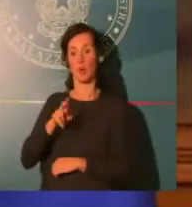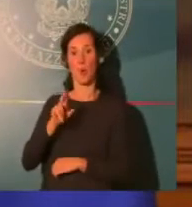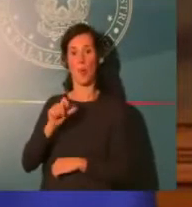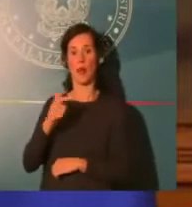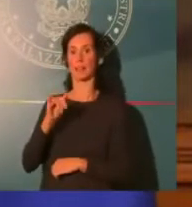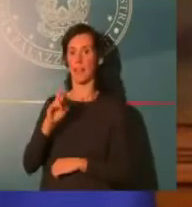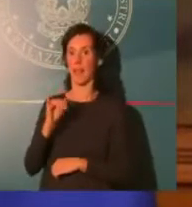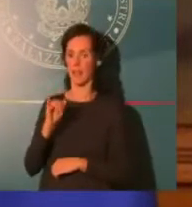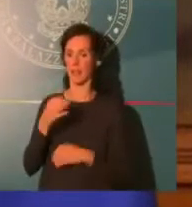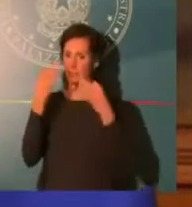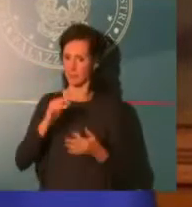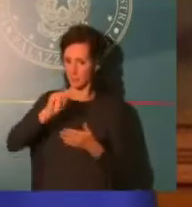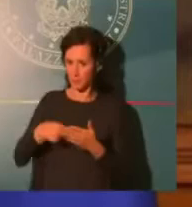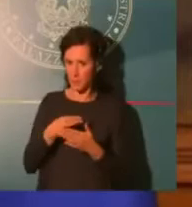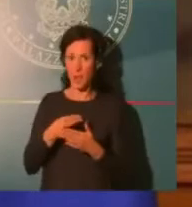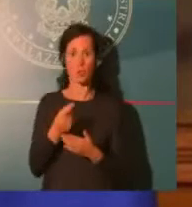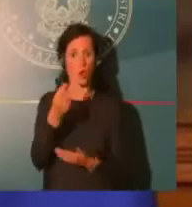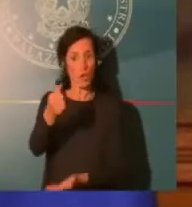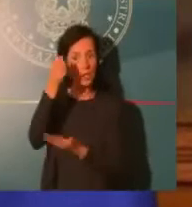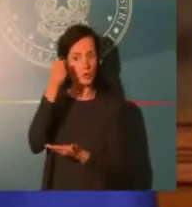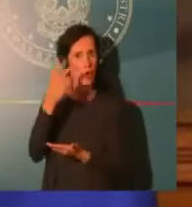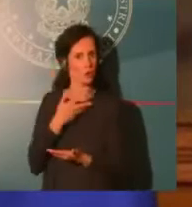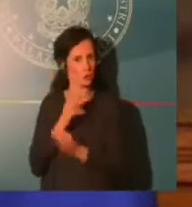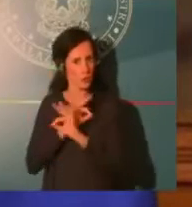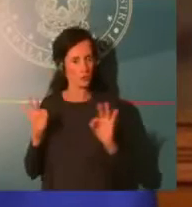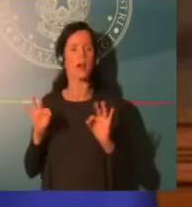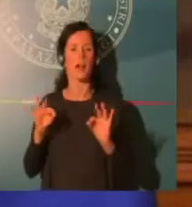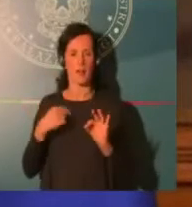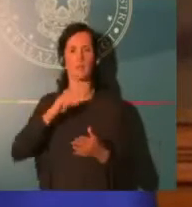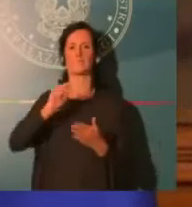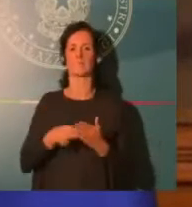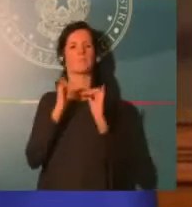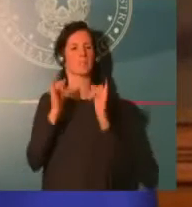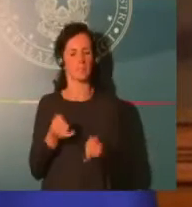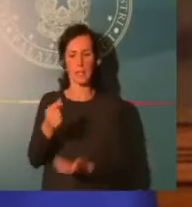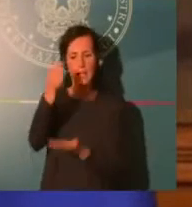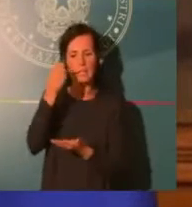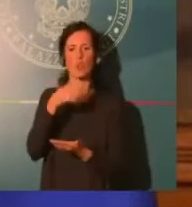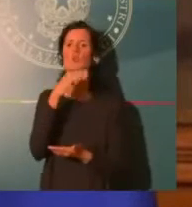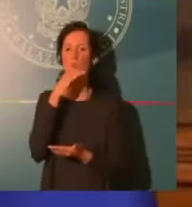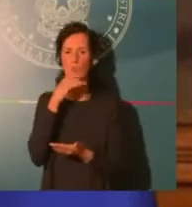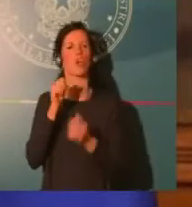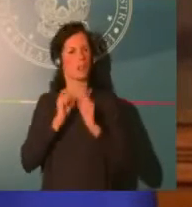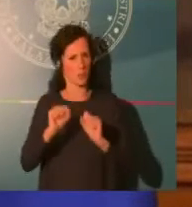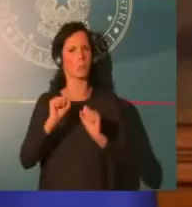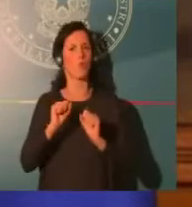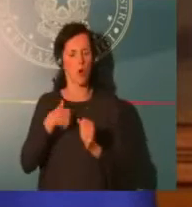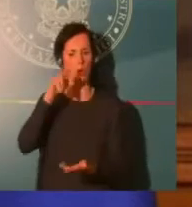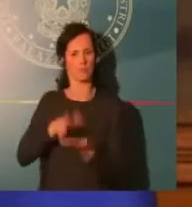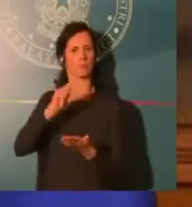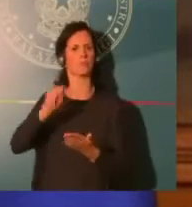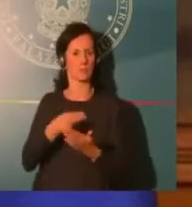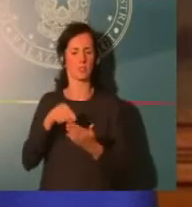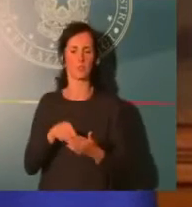Di questo interso lavoro ringrazio ovviamente tutti i Ministri che hanno contribuito a questo risultato